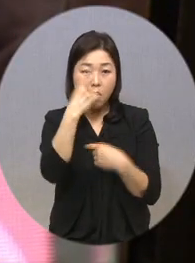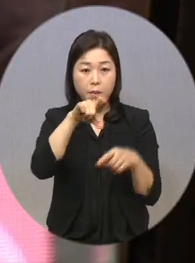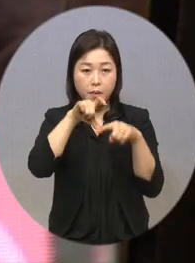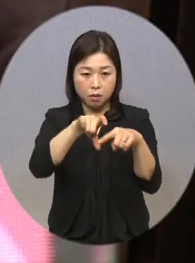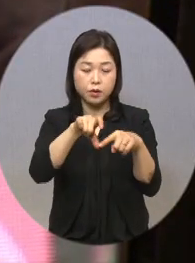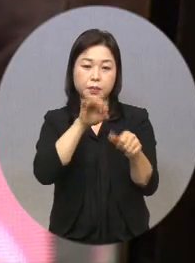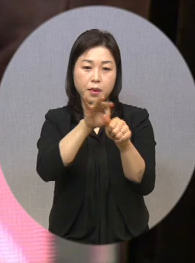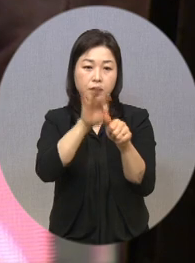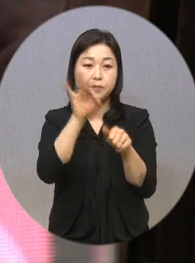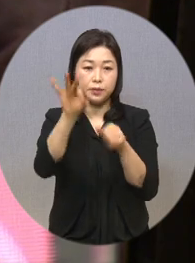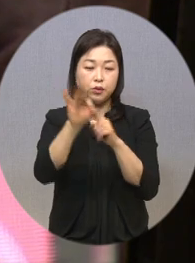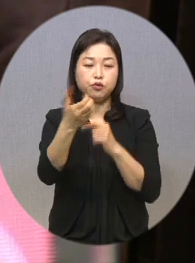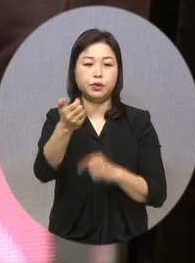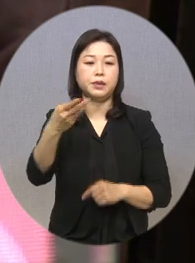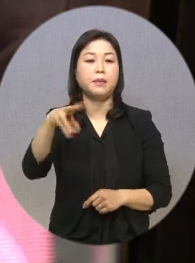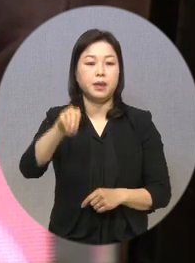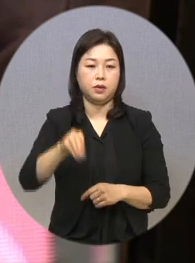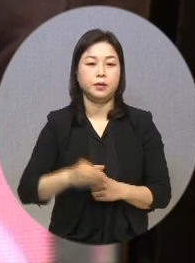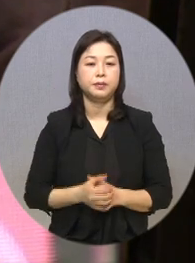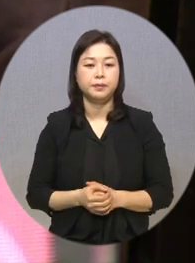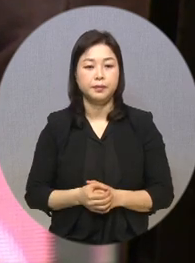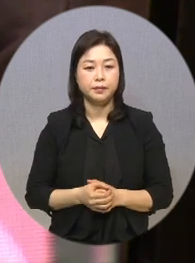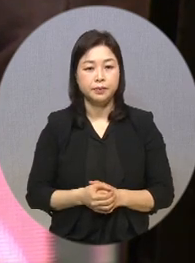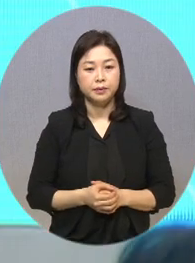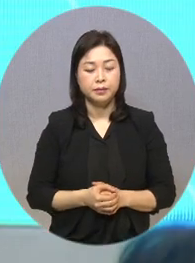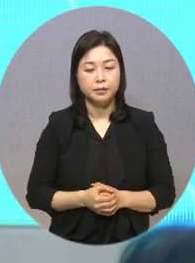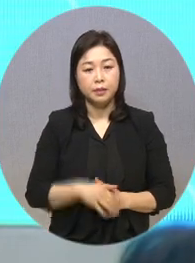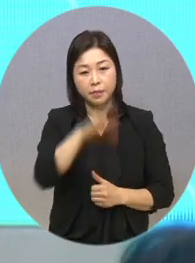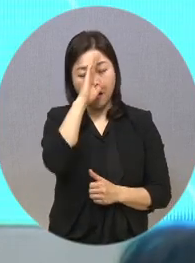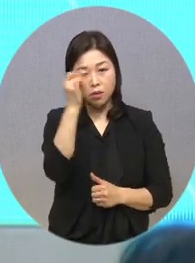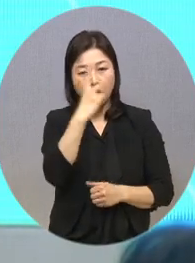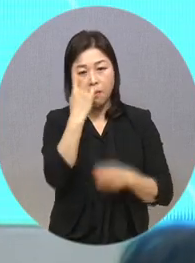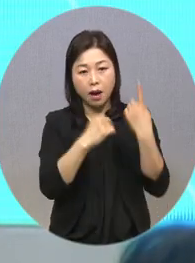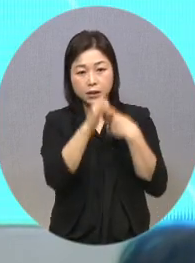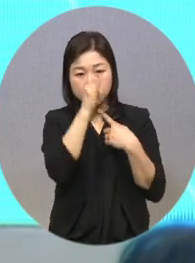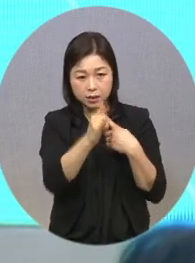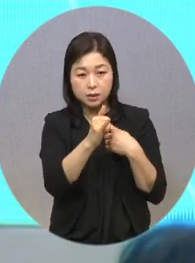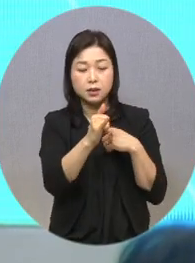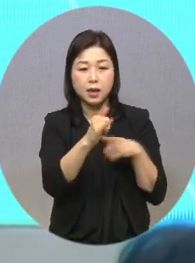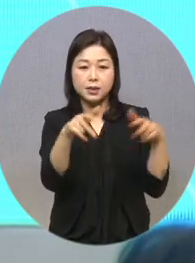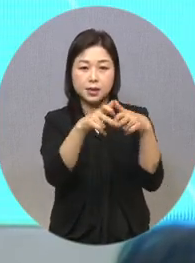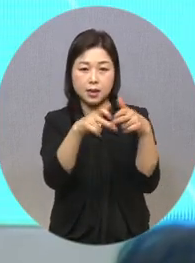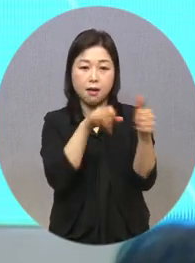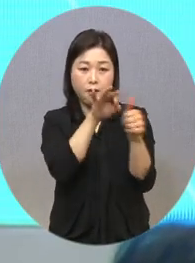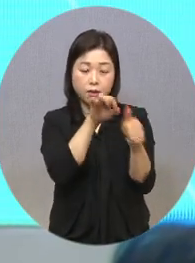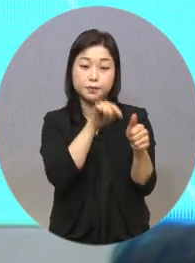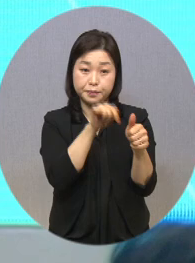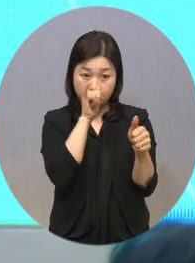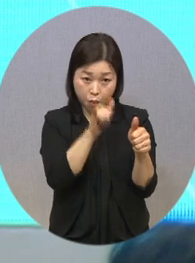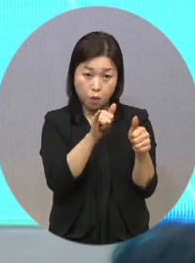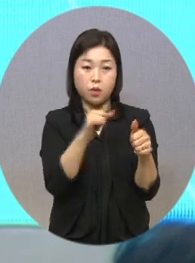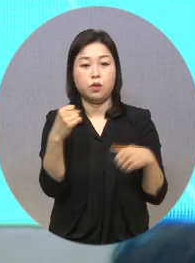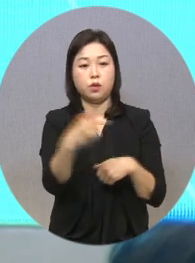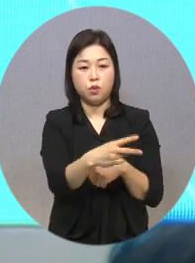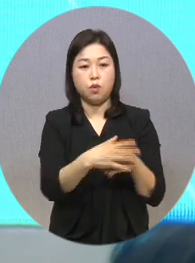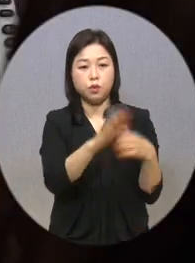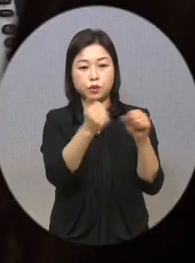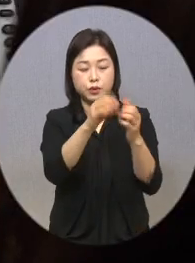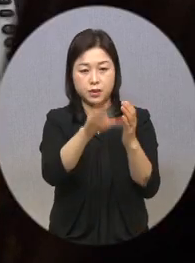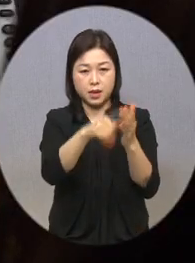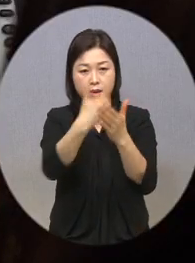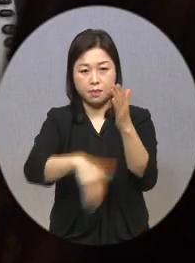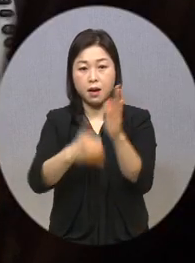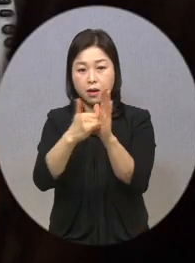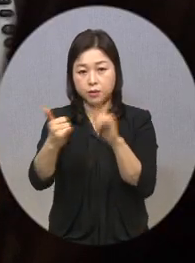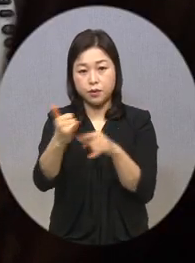연금액은 94만 원입니다. 또한 질병이나 부상의 경우 장애연금을 수령하고 사망 시 유족에게